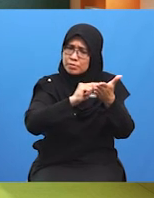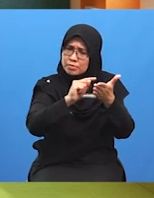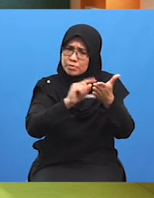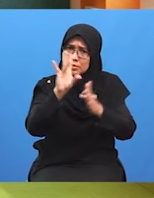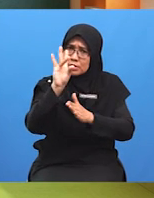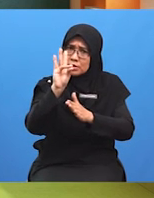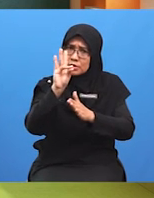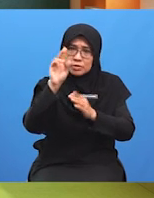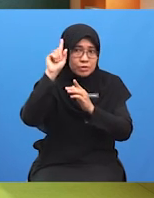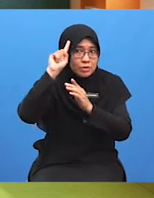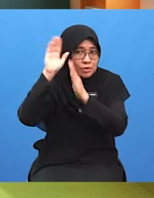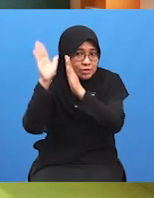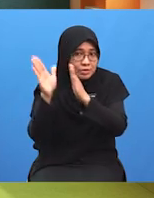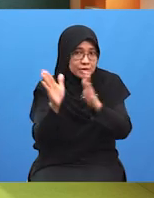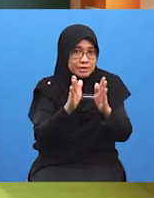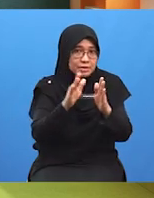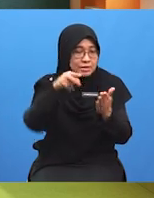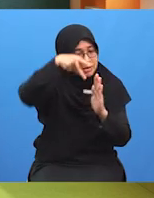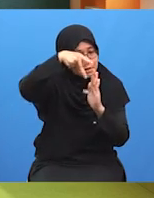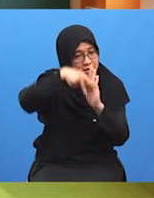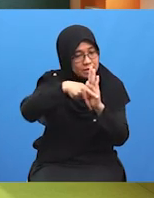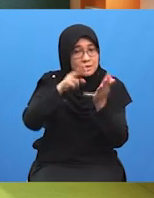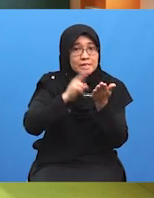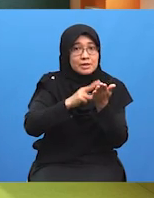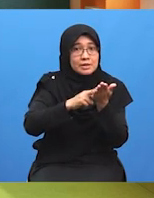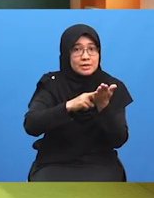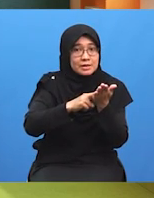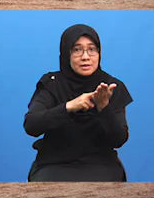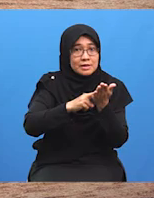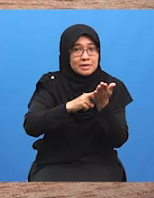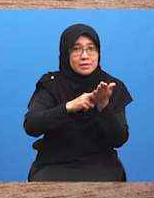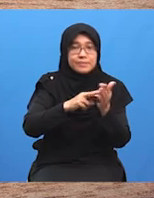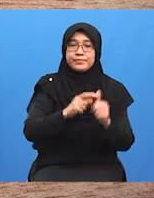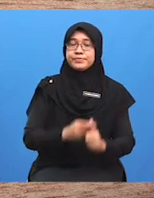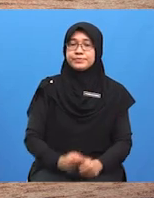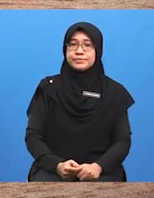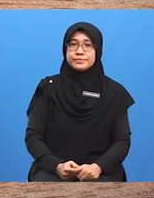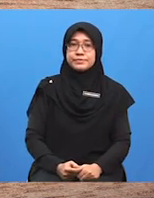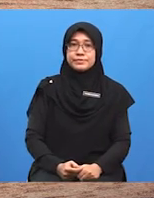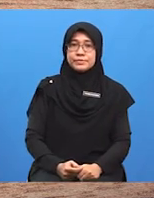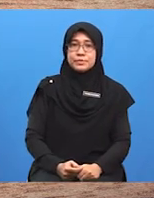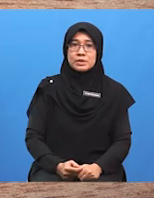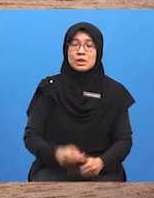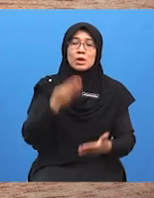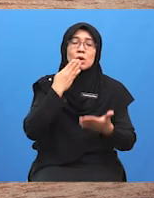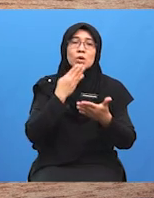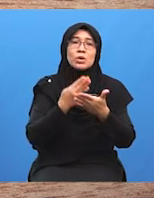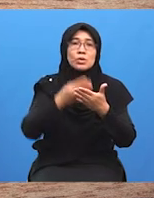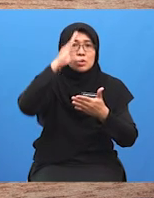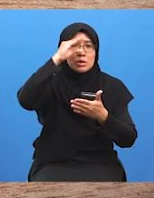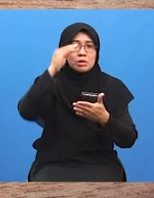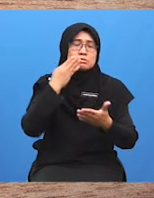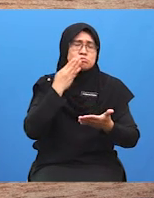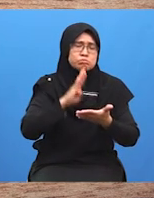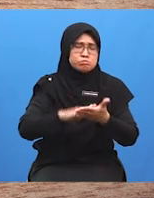Tujuh strategi dan taktik perundingan Iaitu Yang pertama, good guy, bad guy